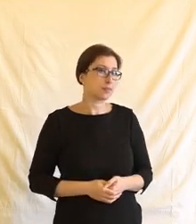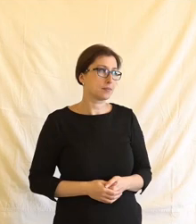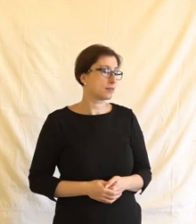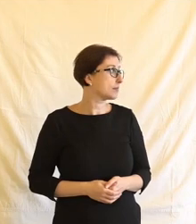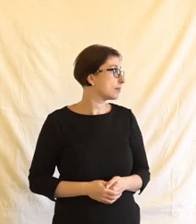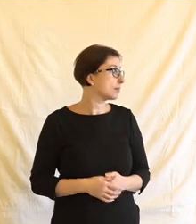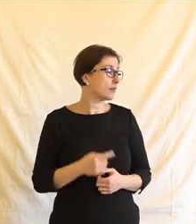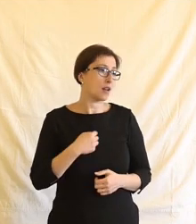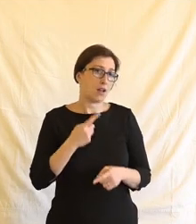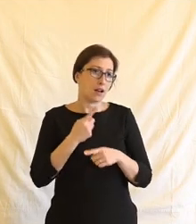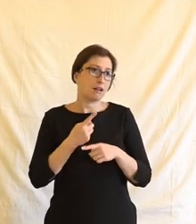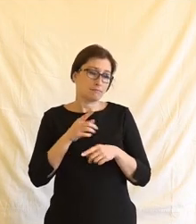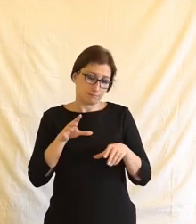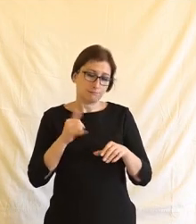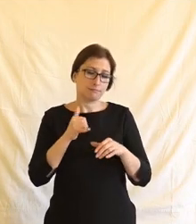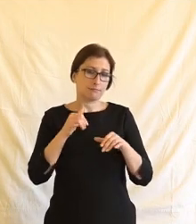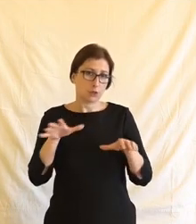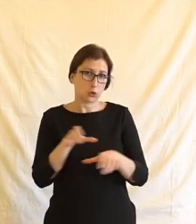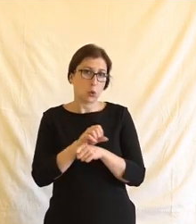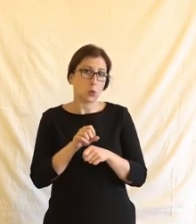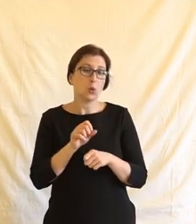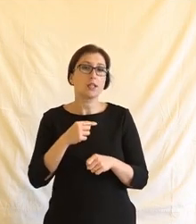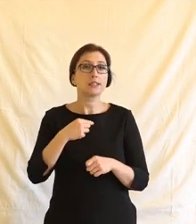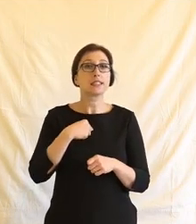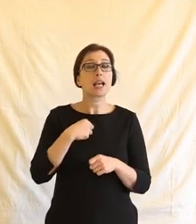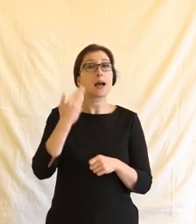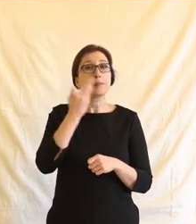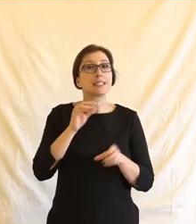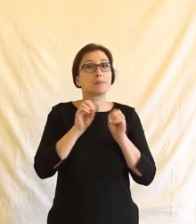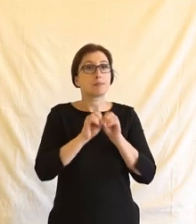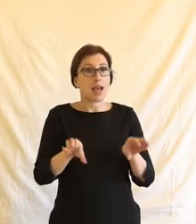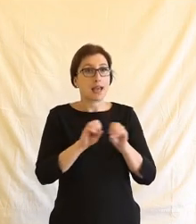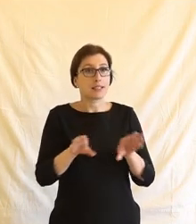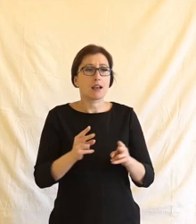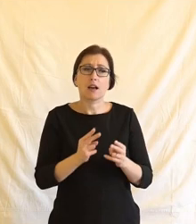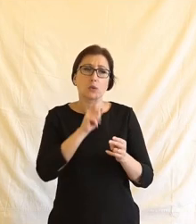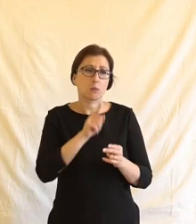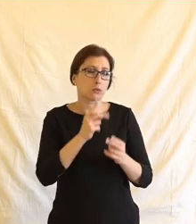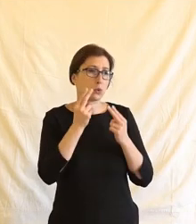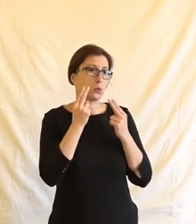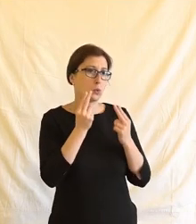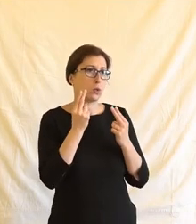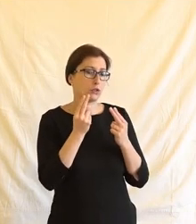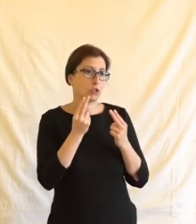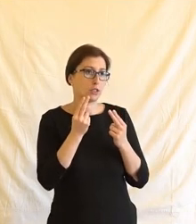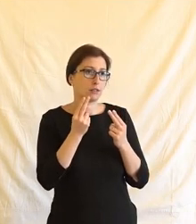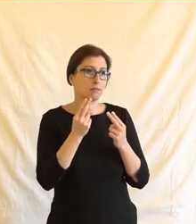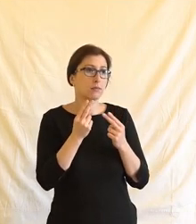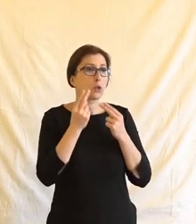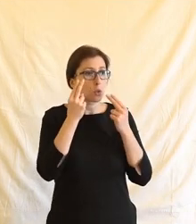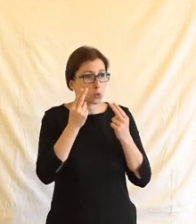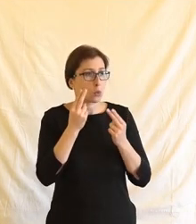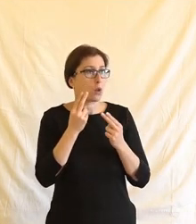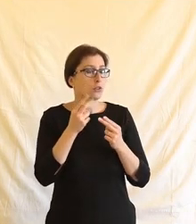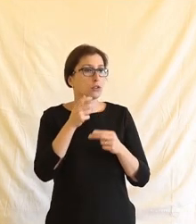Já s tím v zásadě souhlasím. Já si myslím zaprvé teda, že role médií je naprosto klíčová, protože samozřejmě